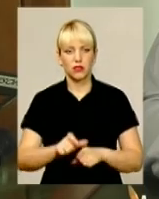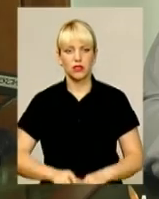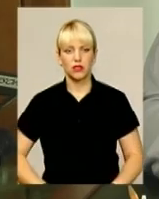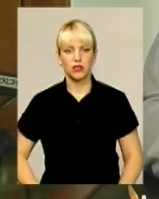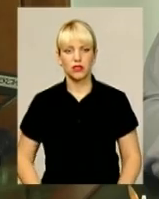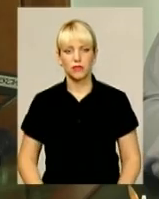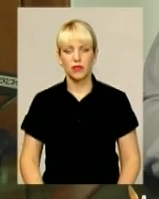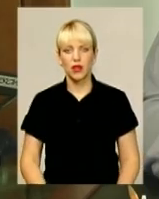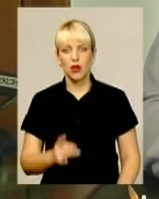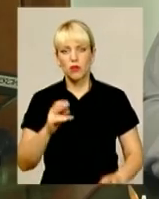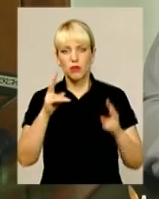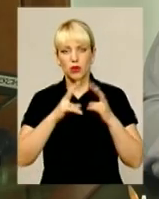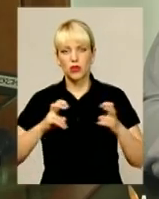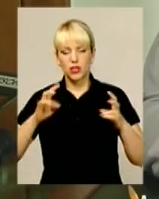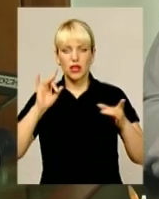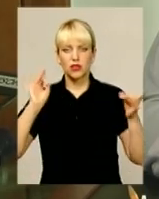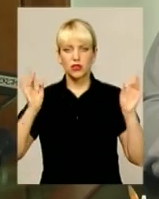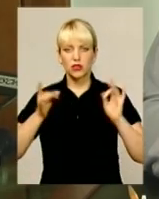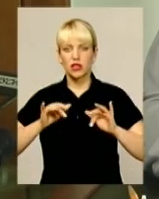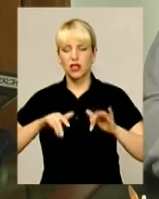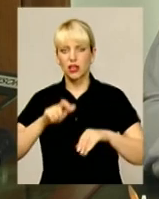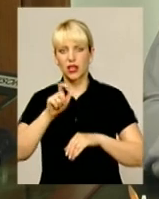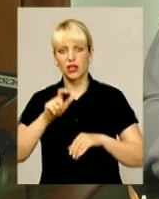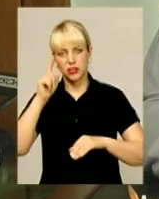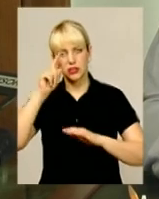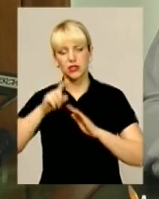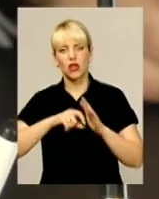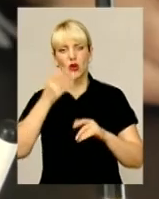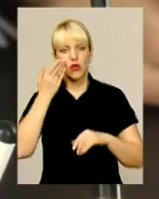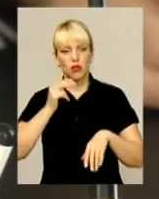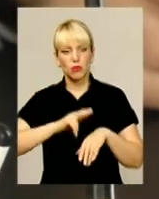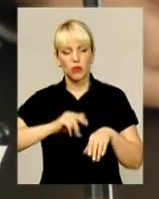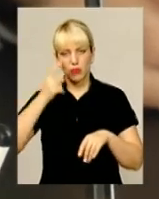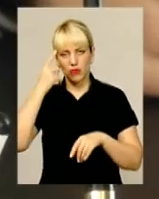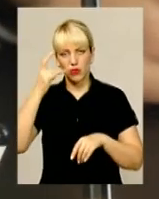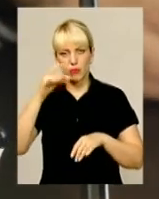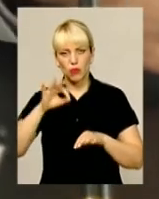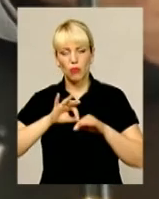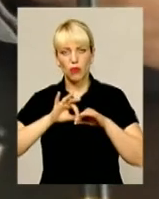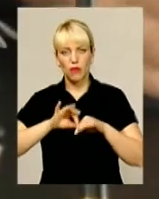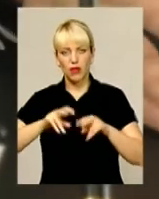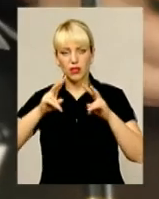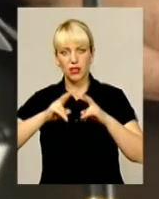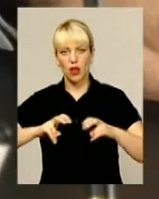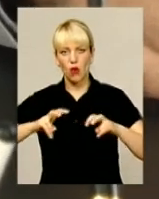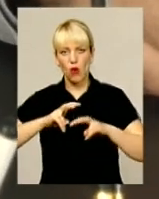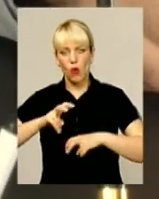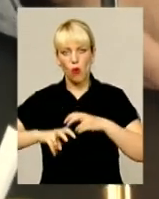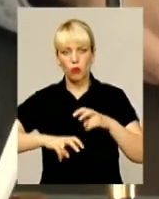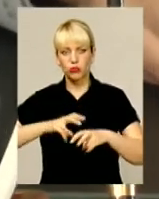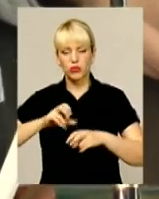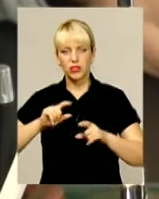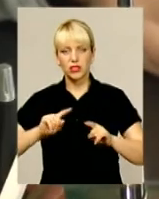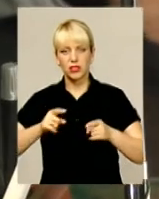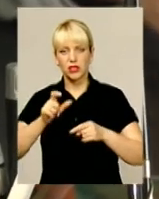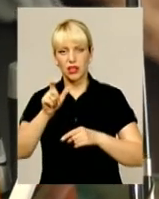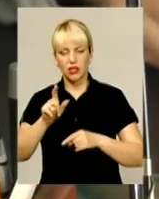Про розслідування резонансної справи краяни дізналися, коли поліція повідомила про проведені обшуки і затримання, цитую, одного з